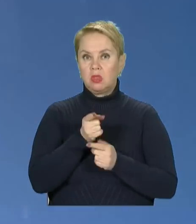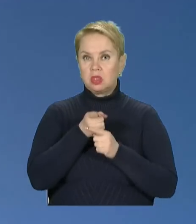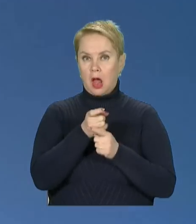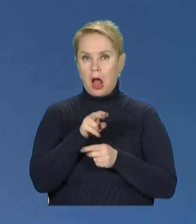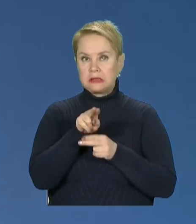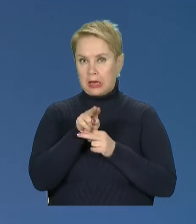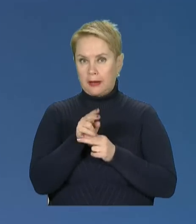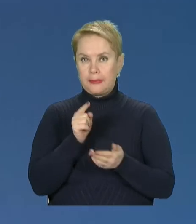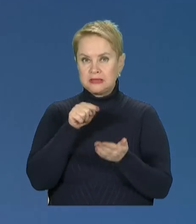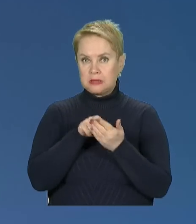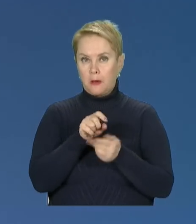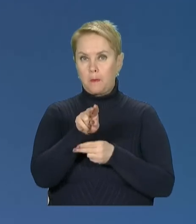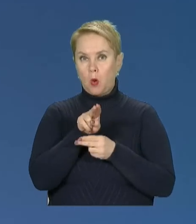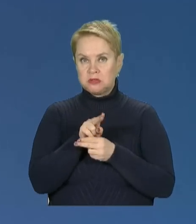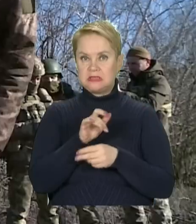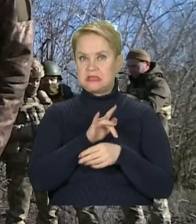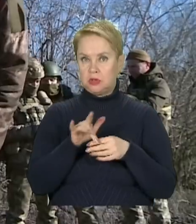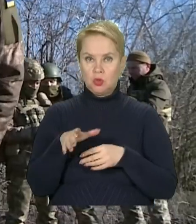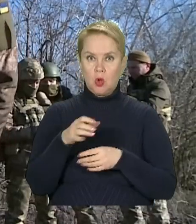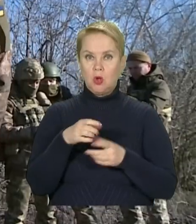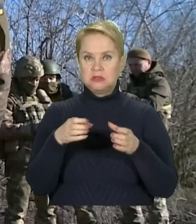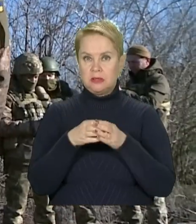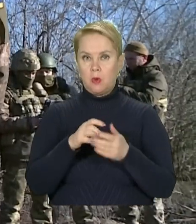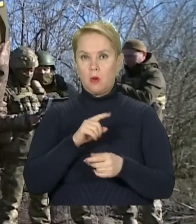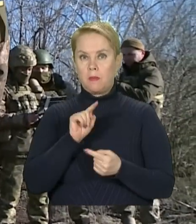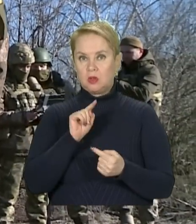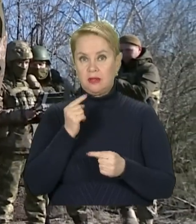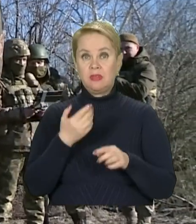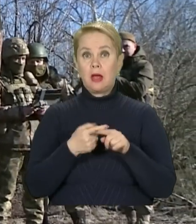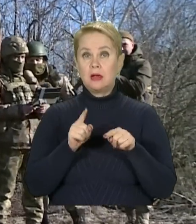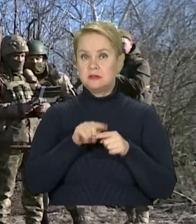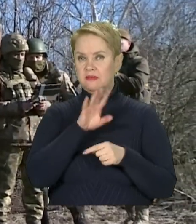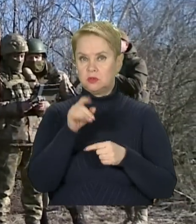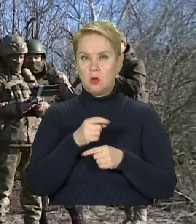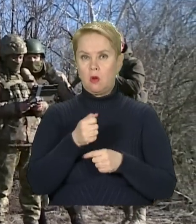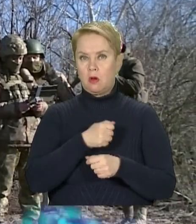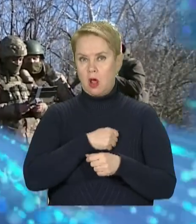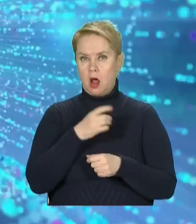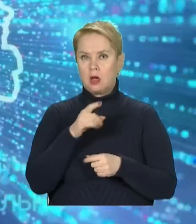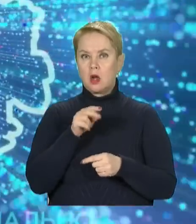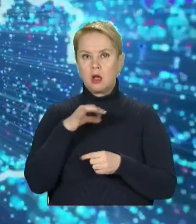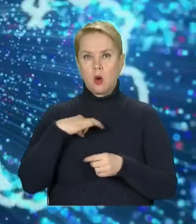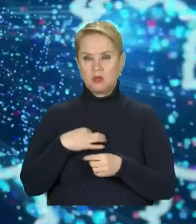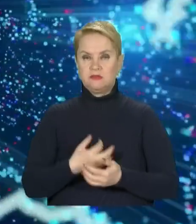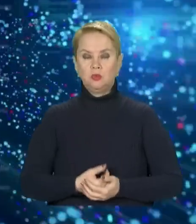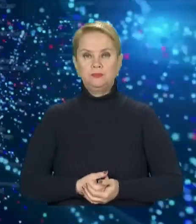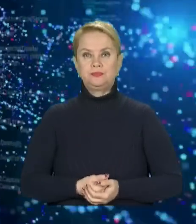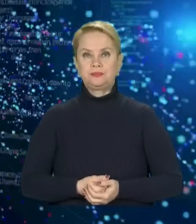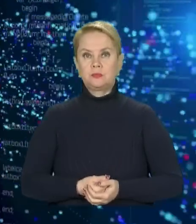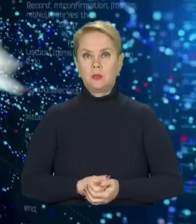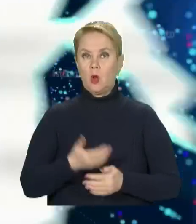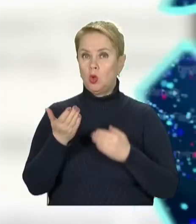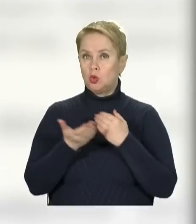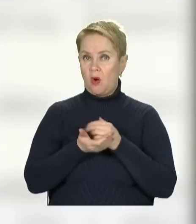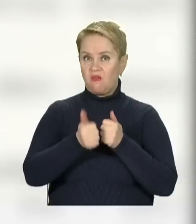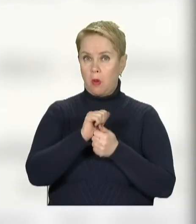артилерії та прицільними пострілами знищують особову силу противника. Все про очі армії аеророзвідку. Дрова